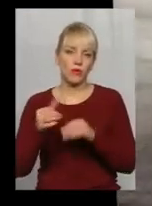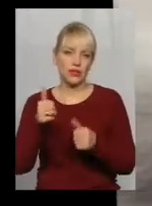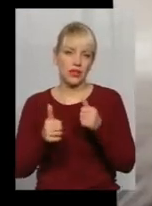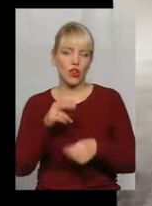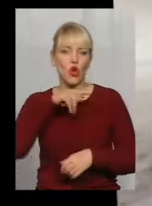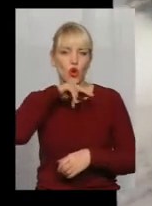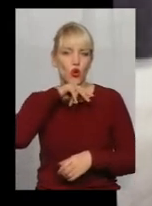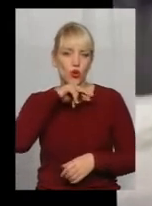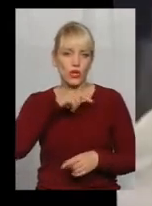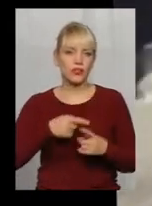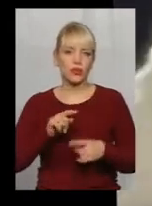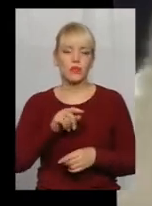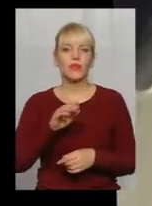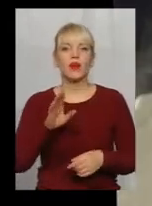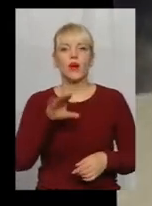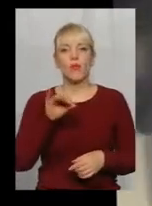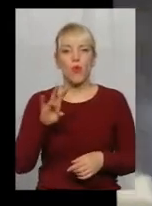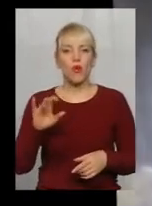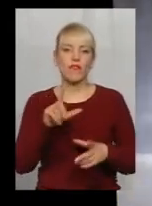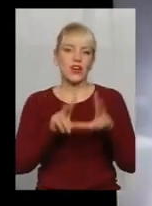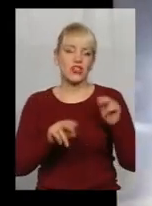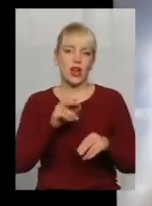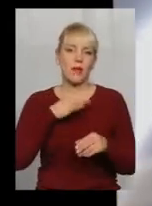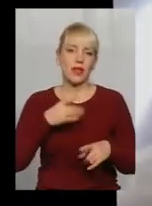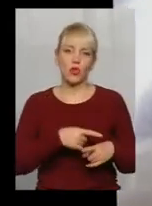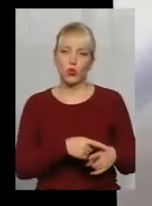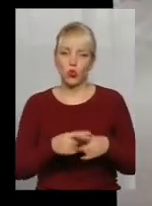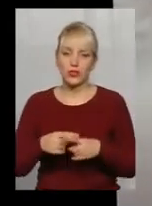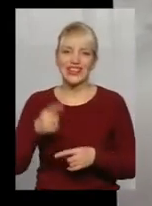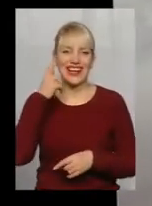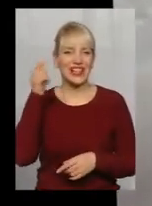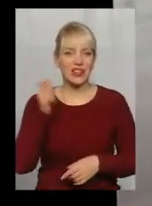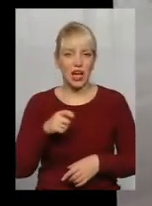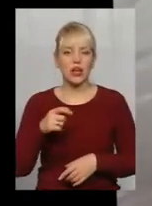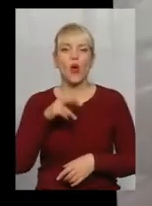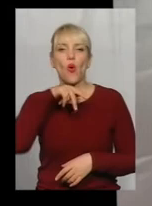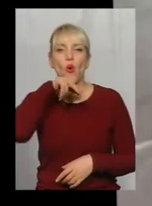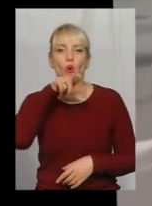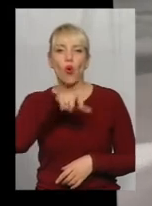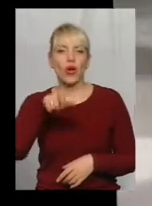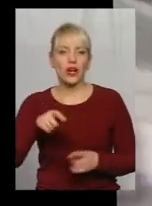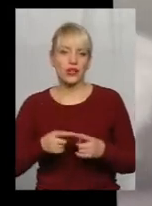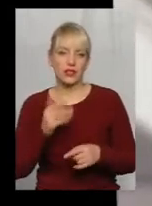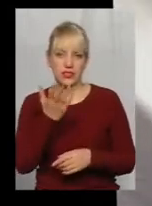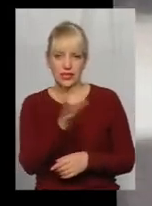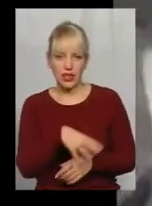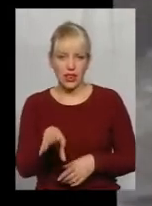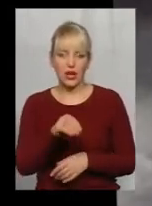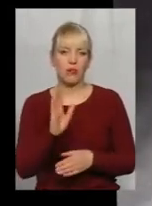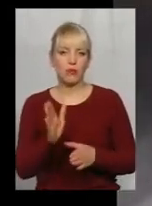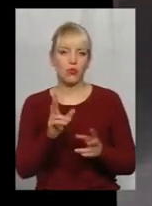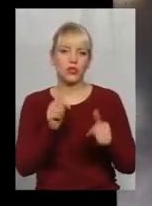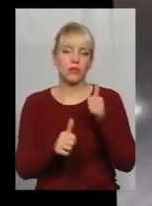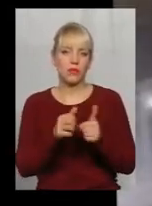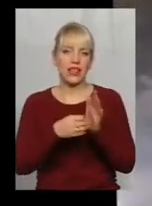у корейському Пхончхані Ольга Полюк вважає білорусок, китайок і корейок. З ними та іншими олімпійцями світу дівчина позмагається 15 лютого,